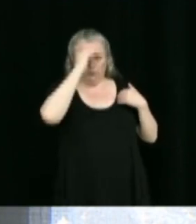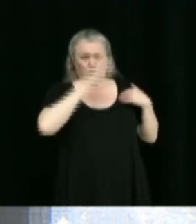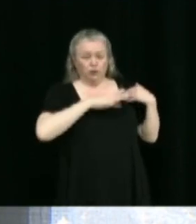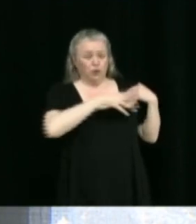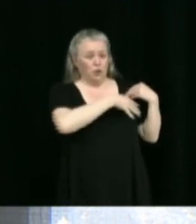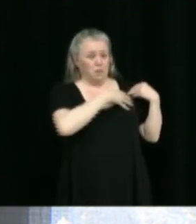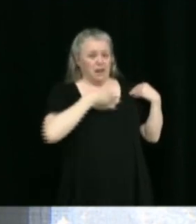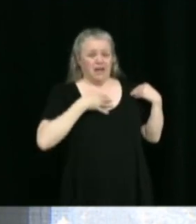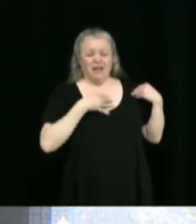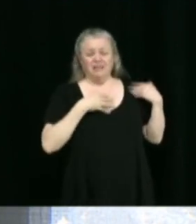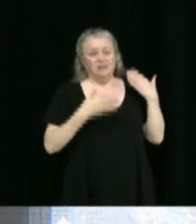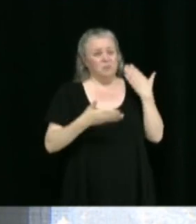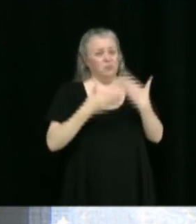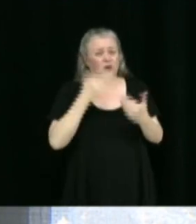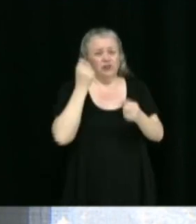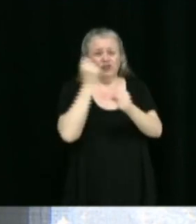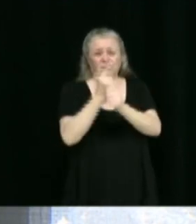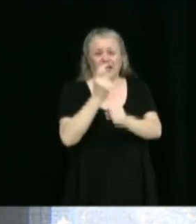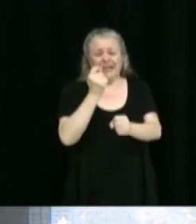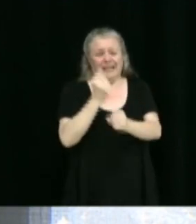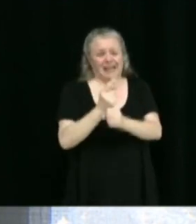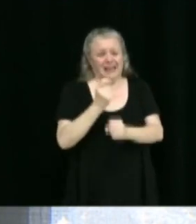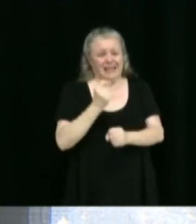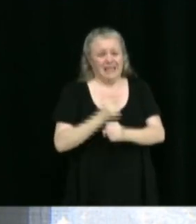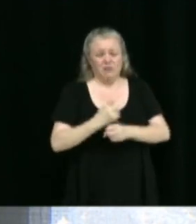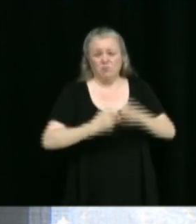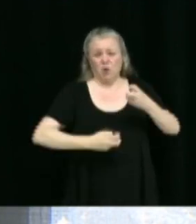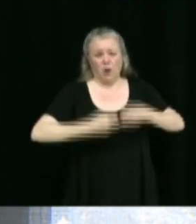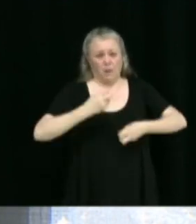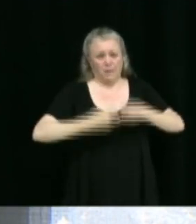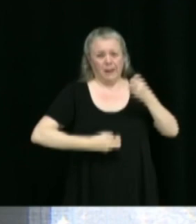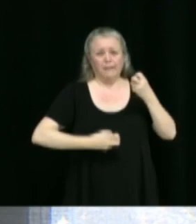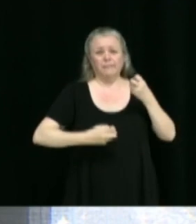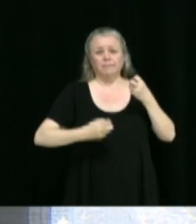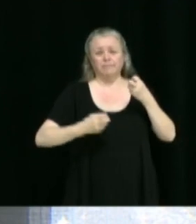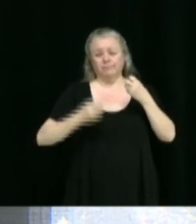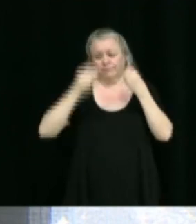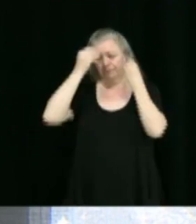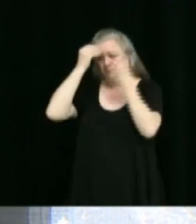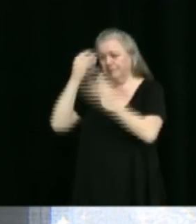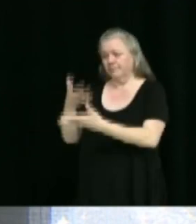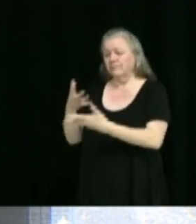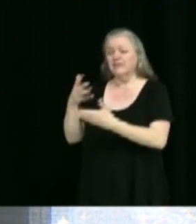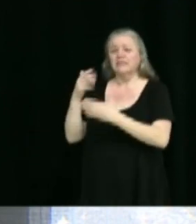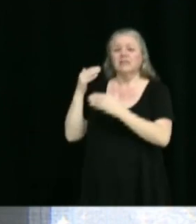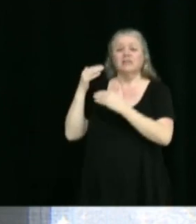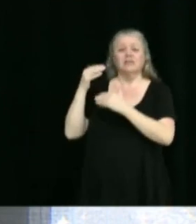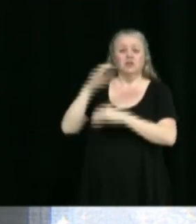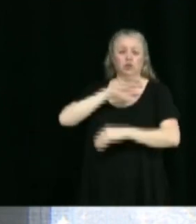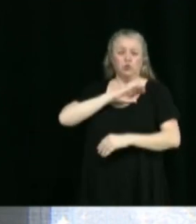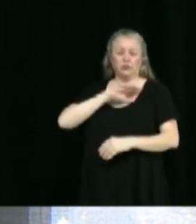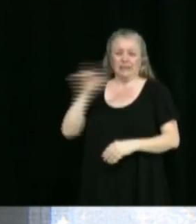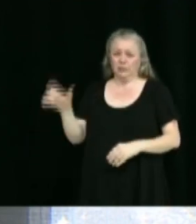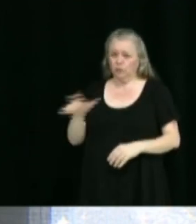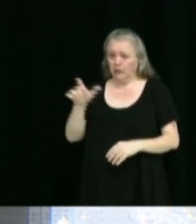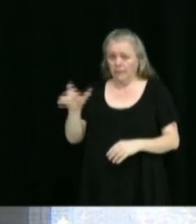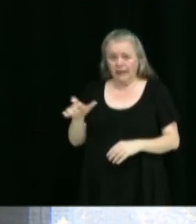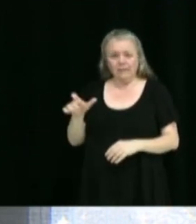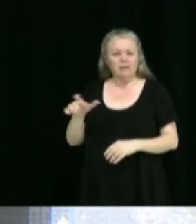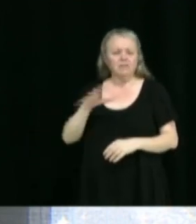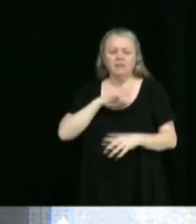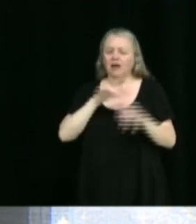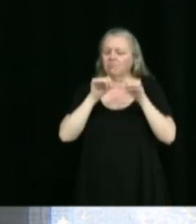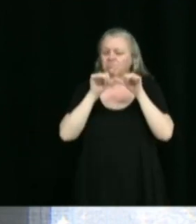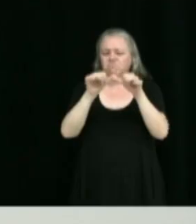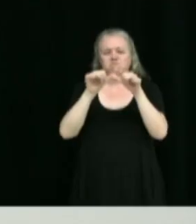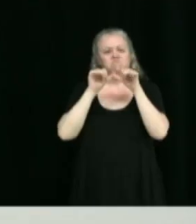quasiment tous les ans. C'est une problématique qui est soulignée à la Sûreté du Québec. Et malgré ce fait-là, bien, ça se poursuit.